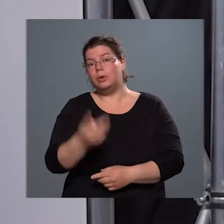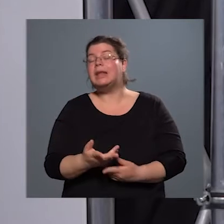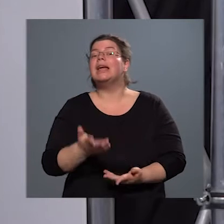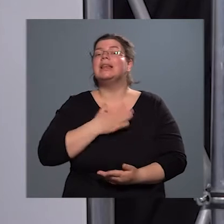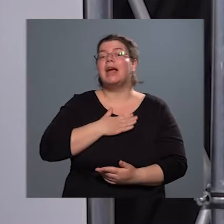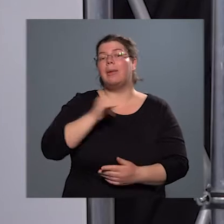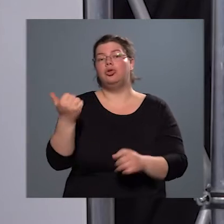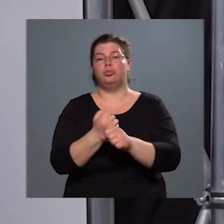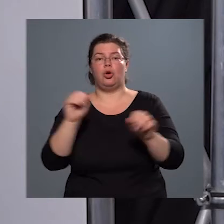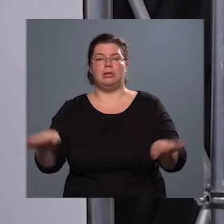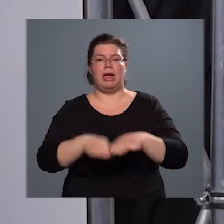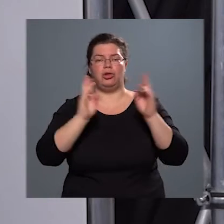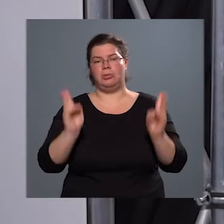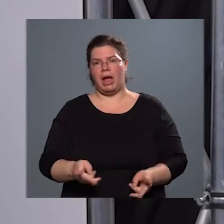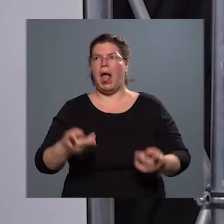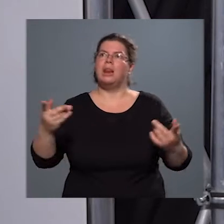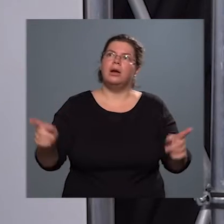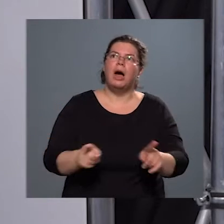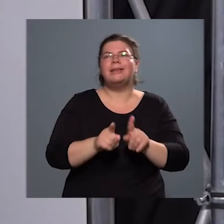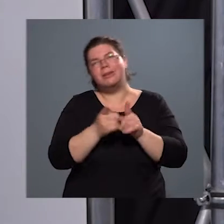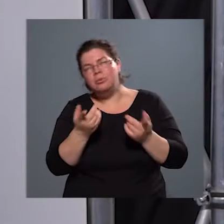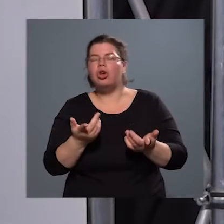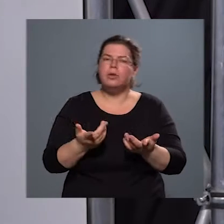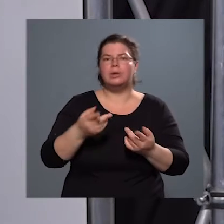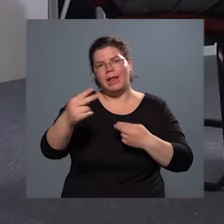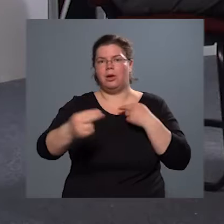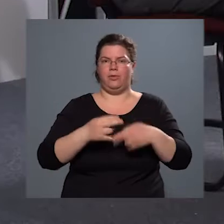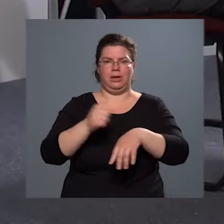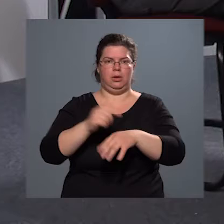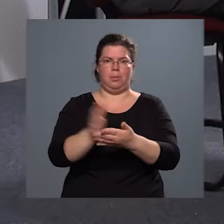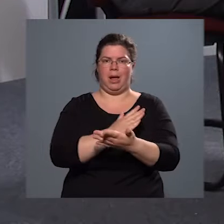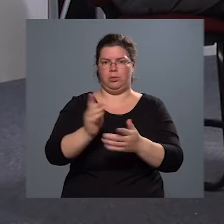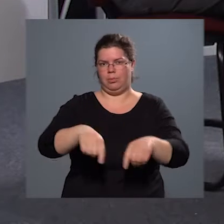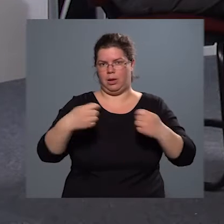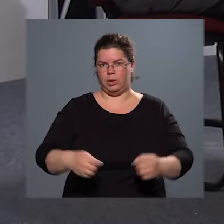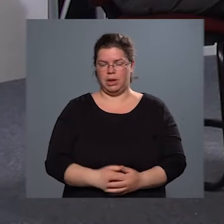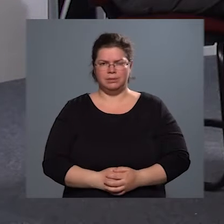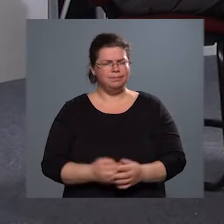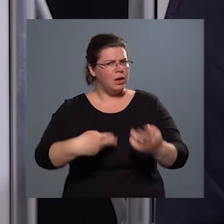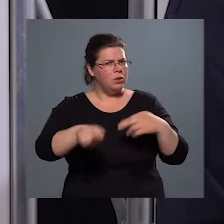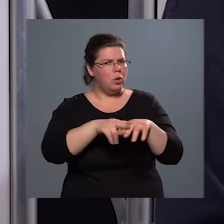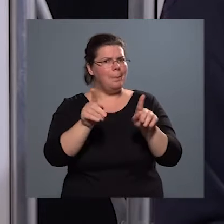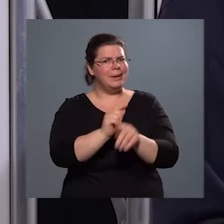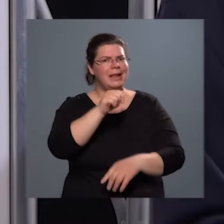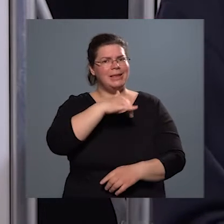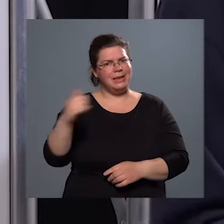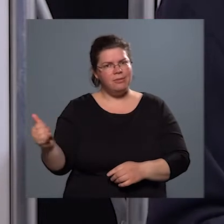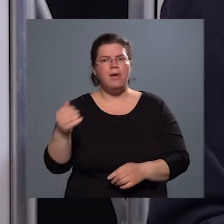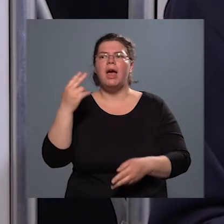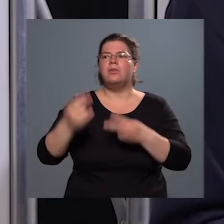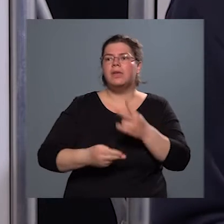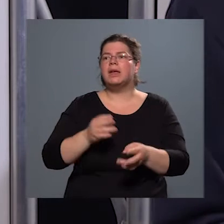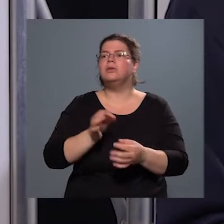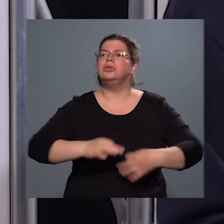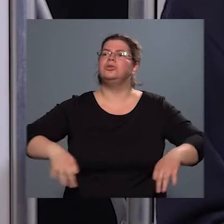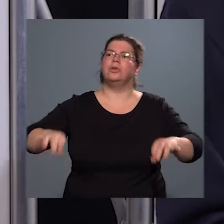munkatársaimnak kell, ha nem is azonnal, rövid időn belül megoldani. Ugye több mint egy éve végül is az egész ország, sőt